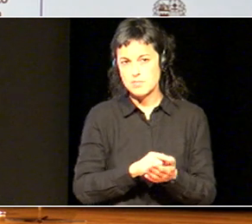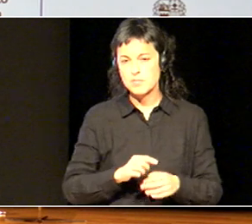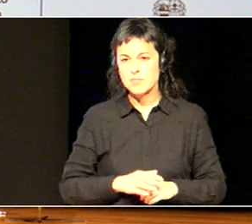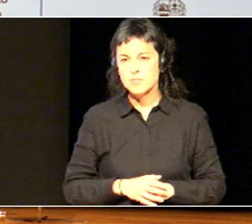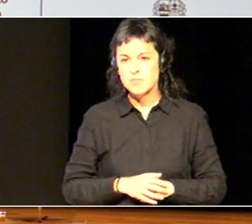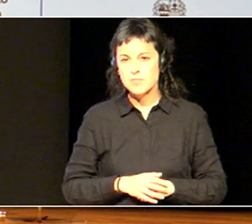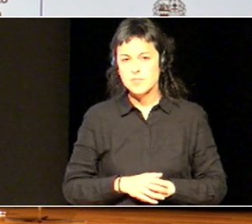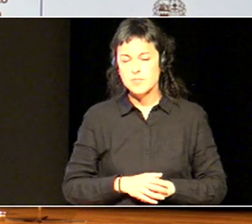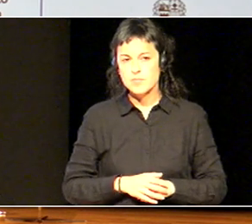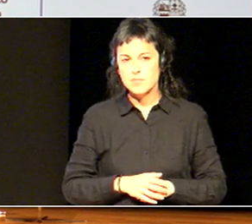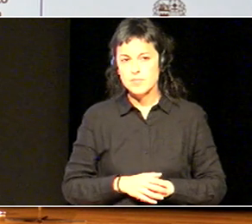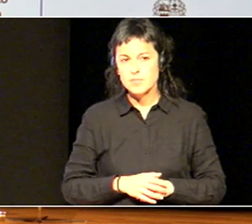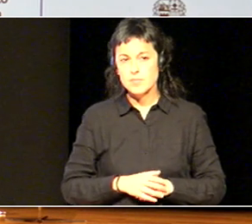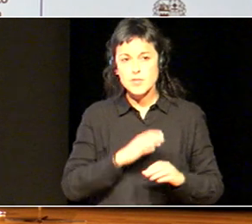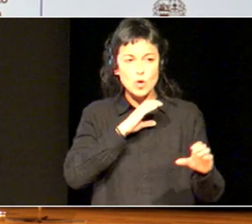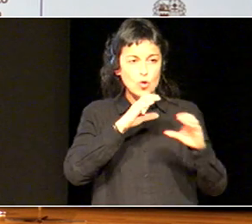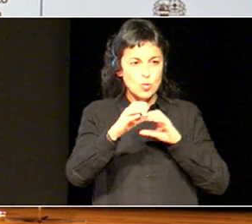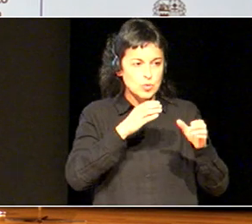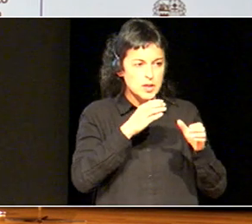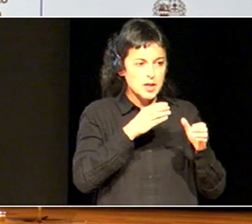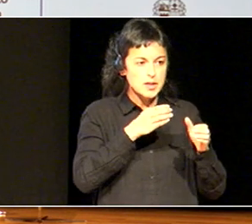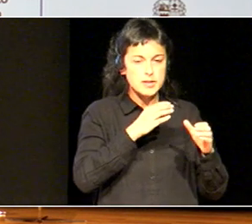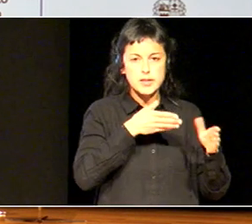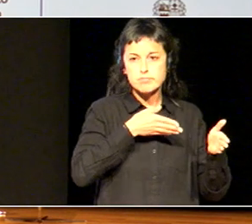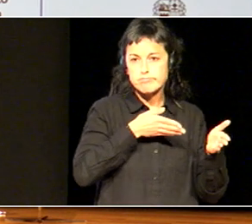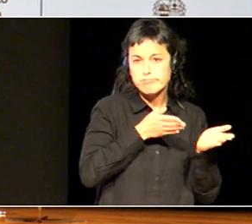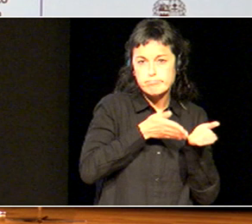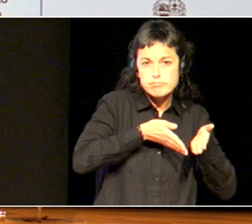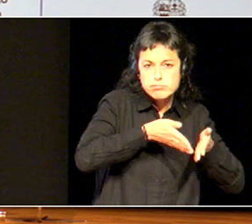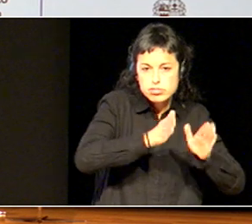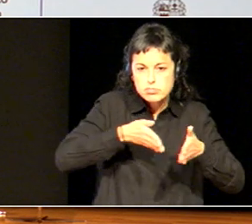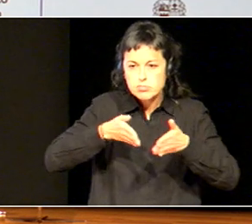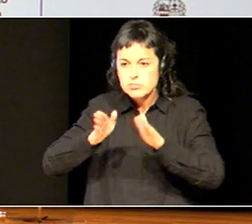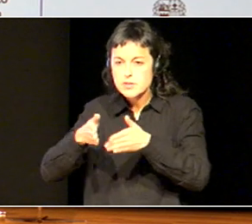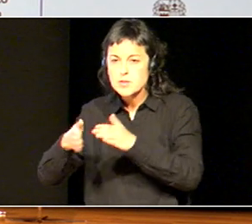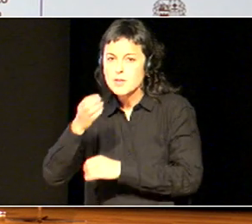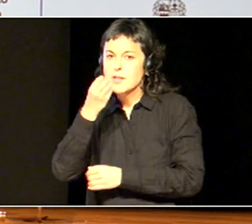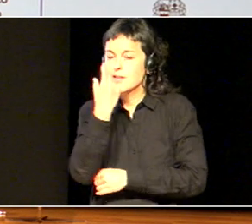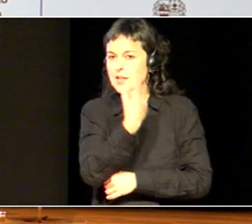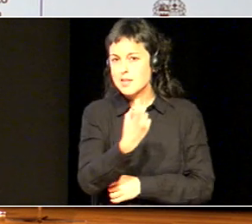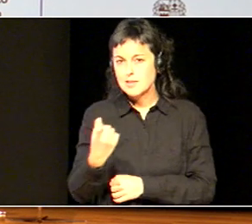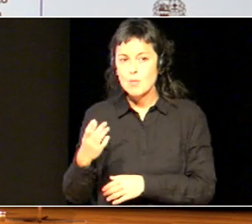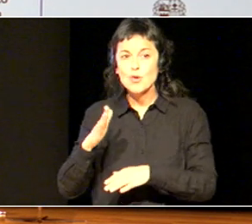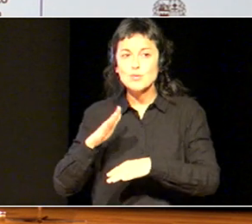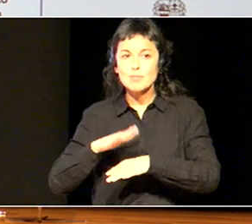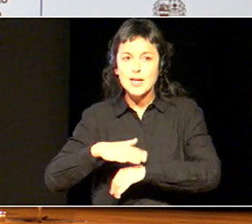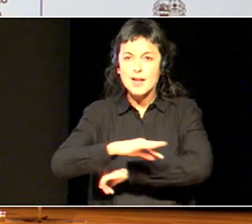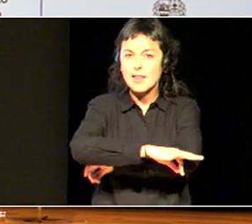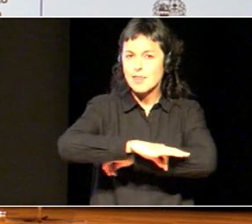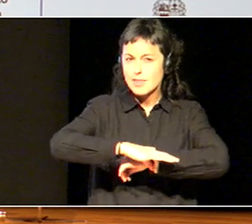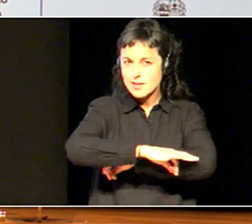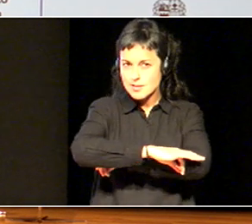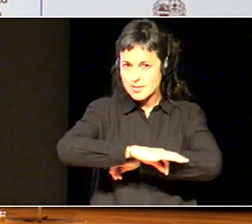komunikazio kanalak, komunikazio bideak behar dira ondo diseinatzeko nola, nola,